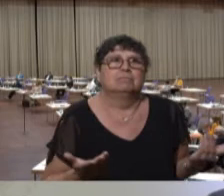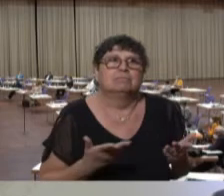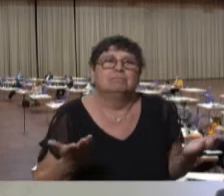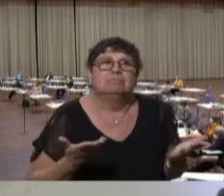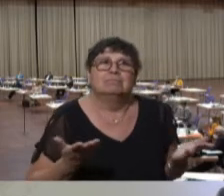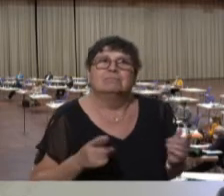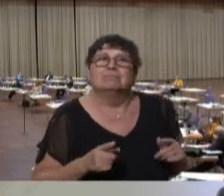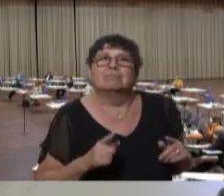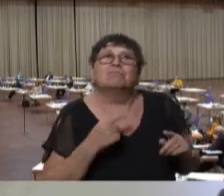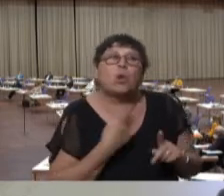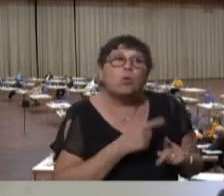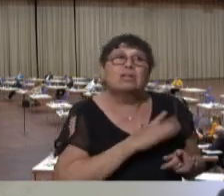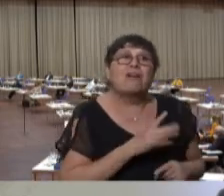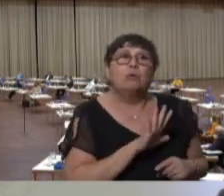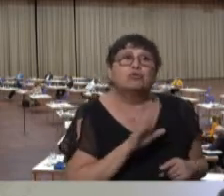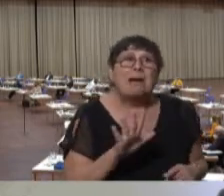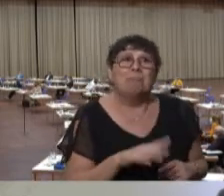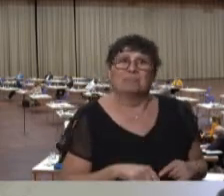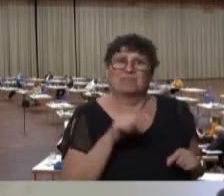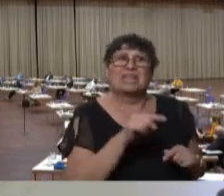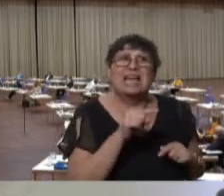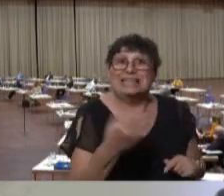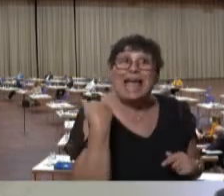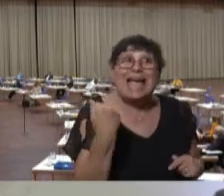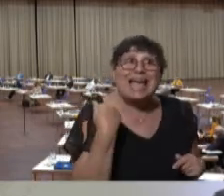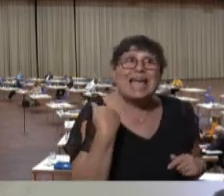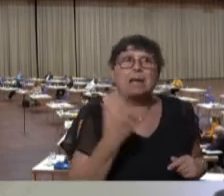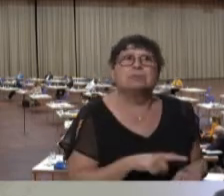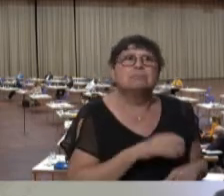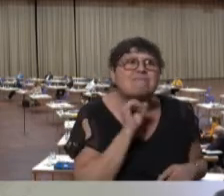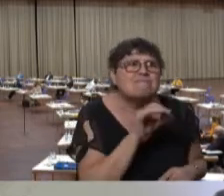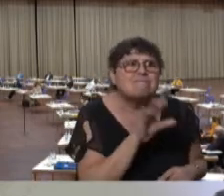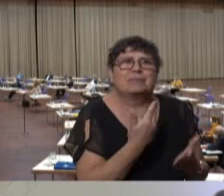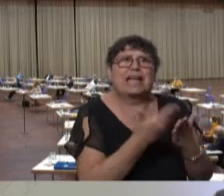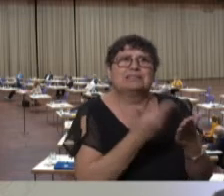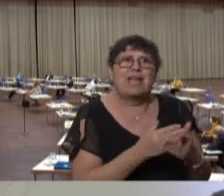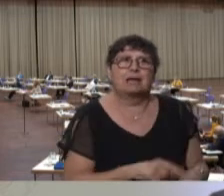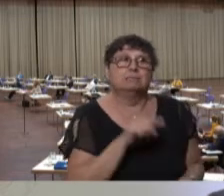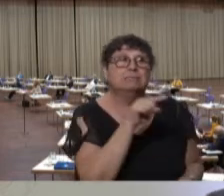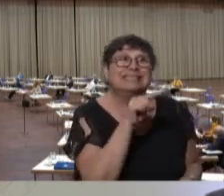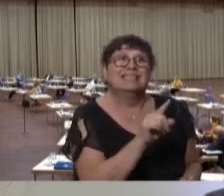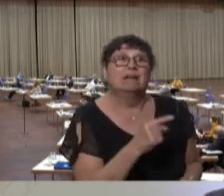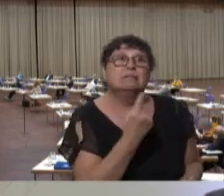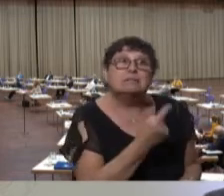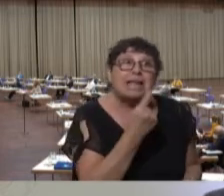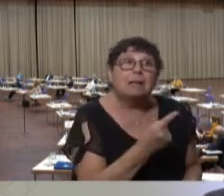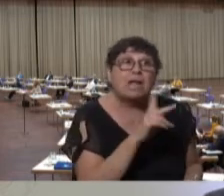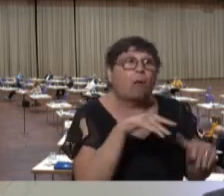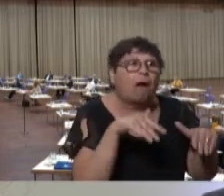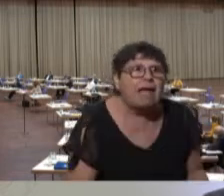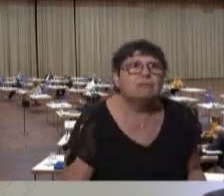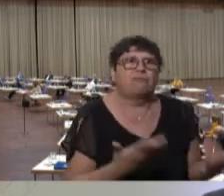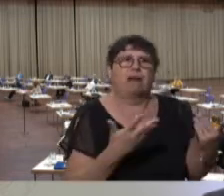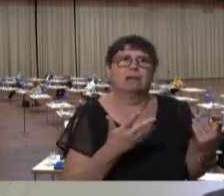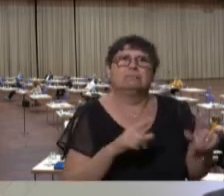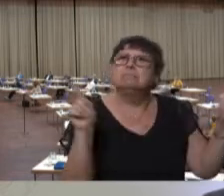Und Frau Schramm, das war der Unmut, den ich eben kundgetan habe. Dass Sie darauf raus reinfallen und